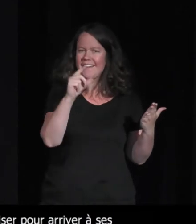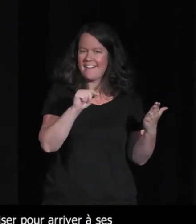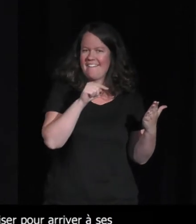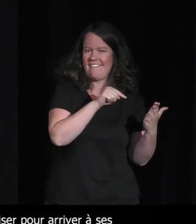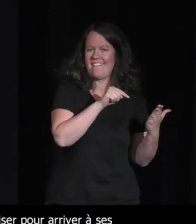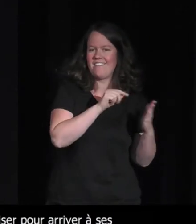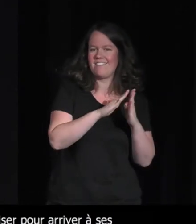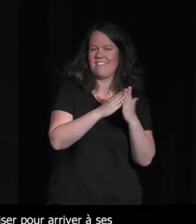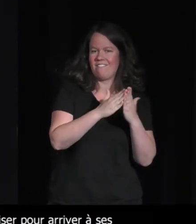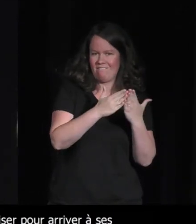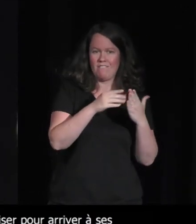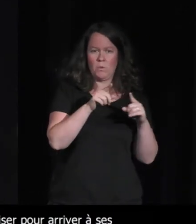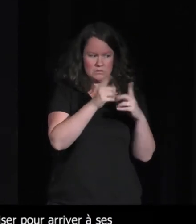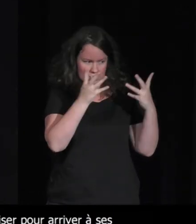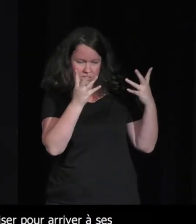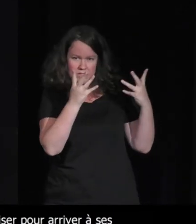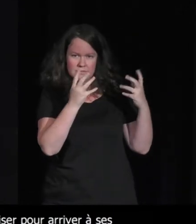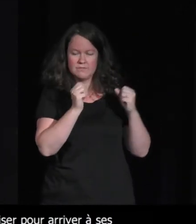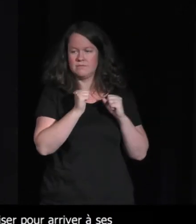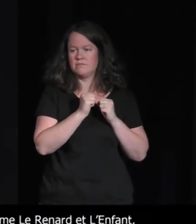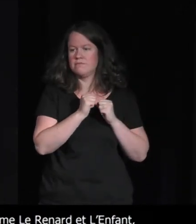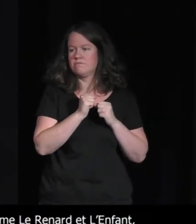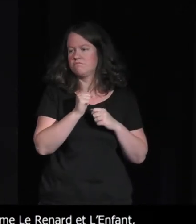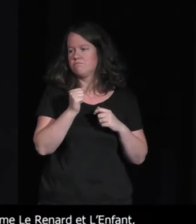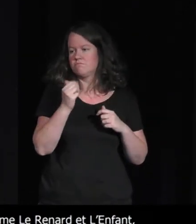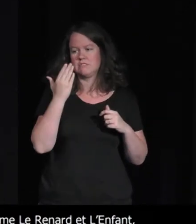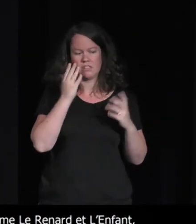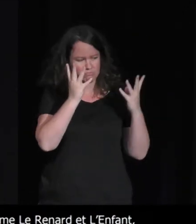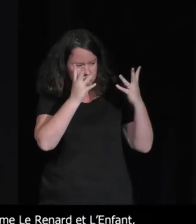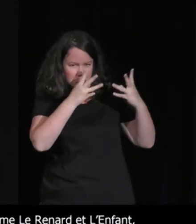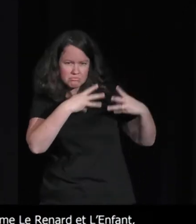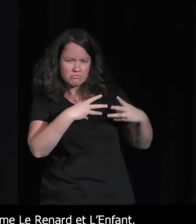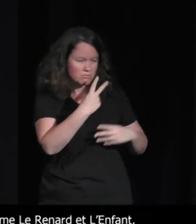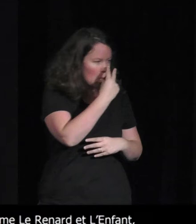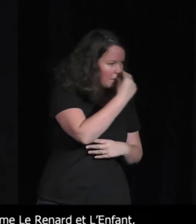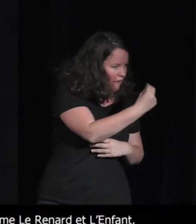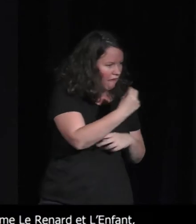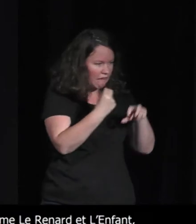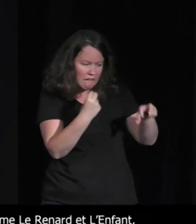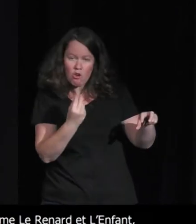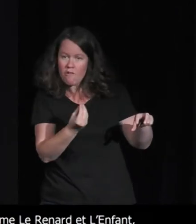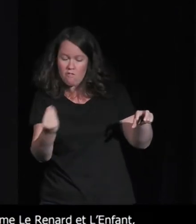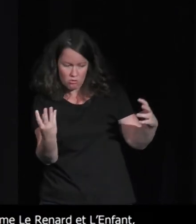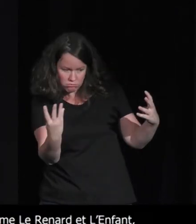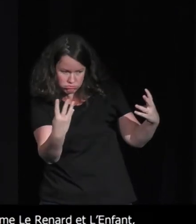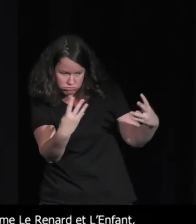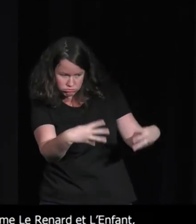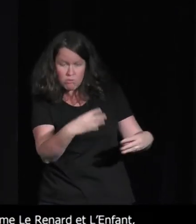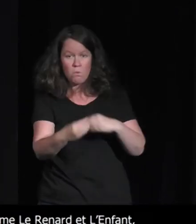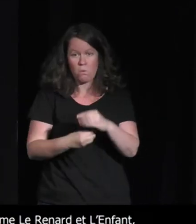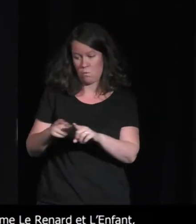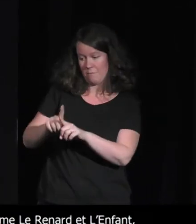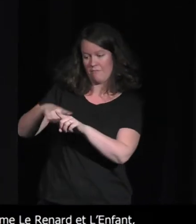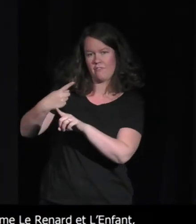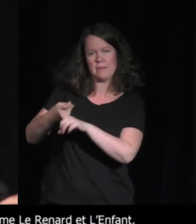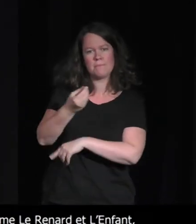'apprivoisement voilà comme dans le renard et l'enfant où la petite fille à la fin veut vraiment